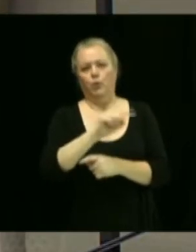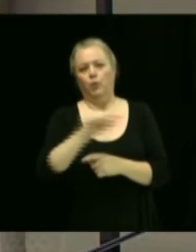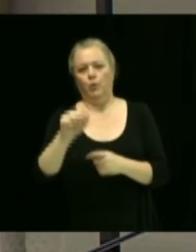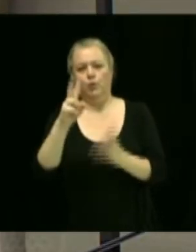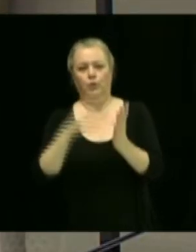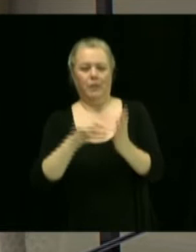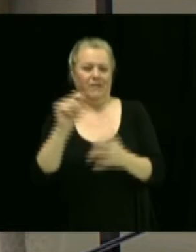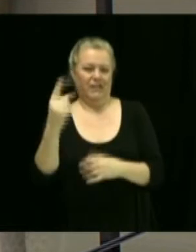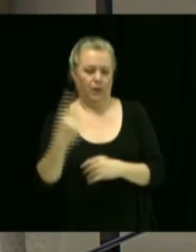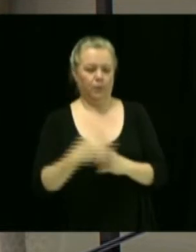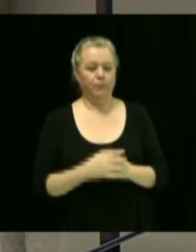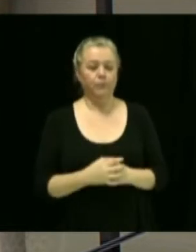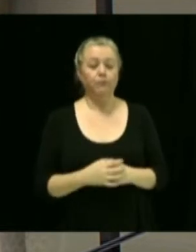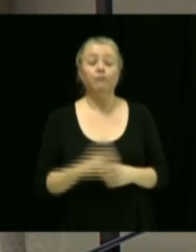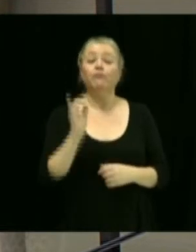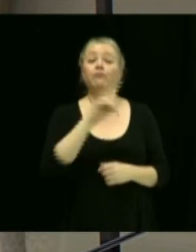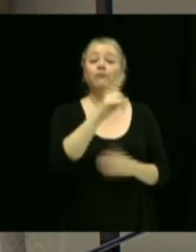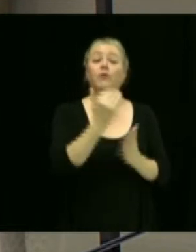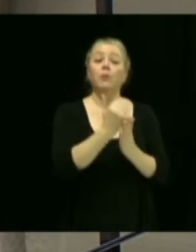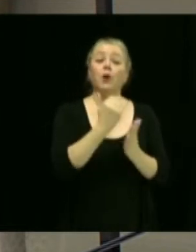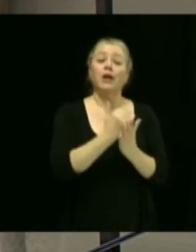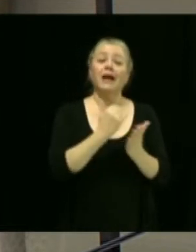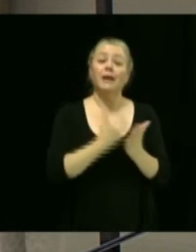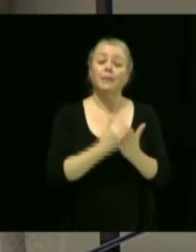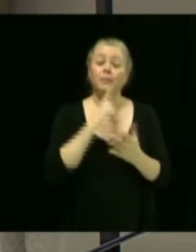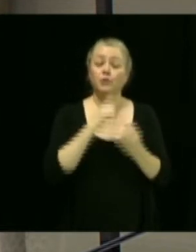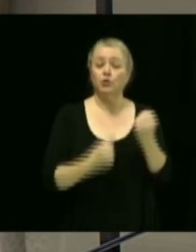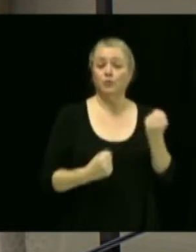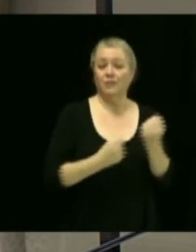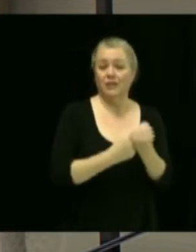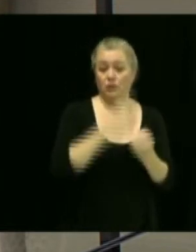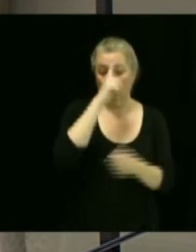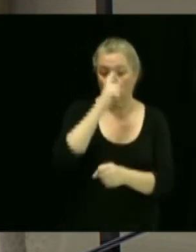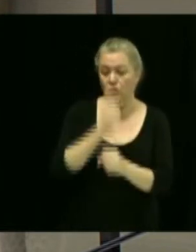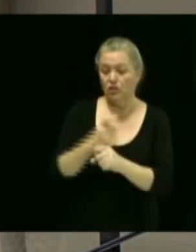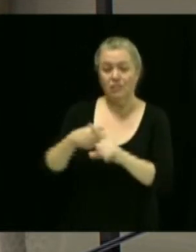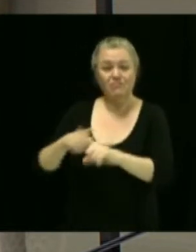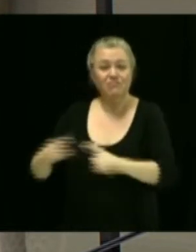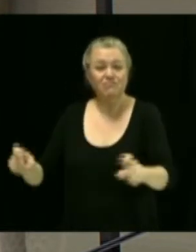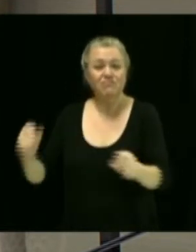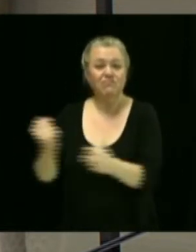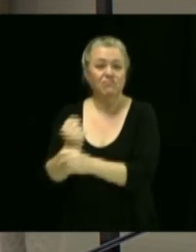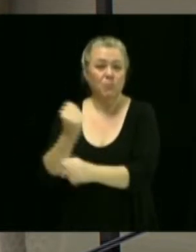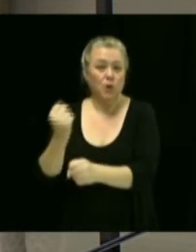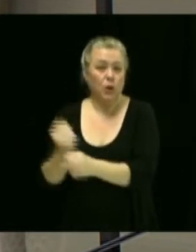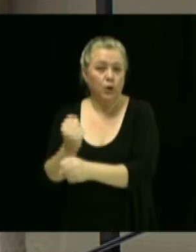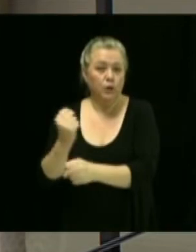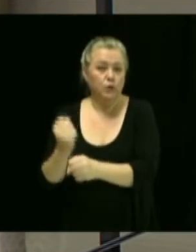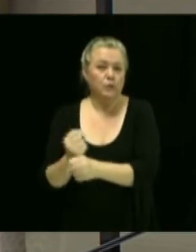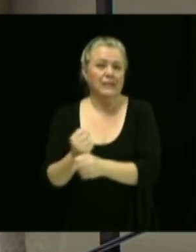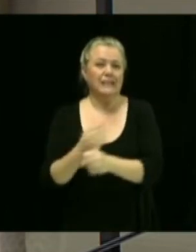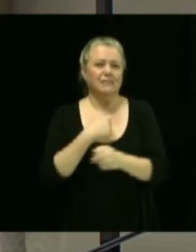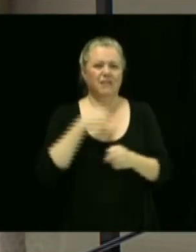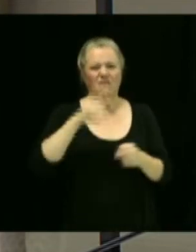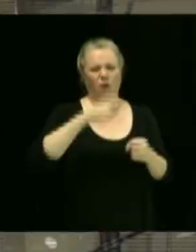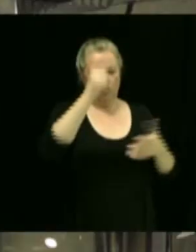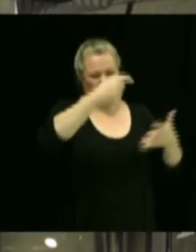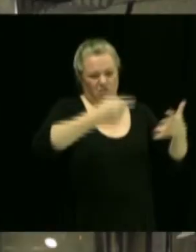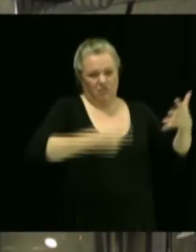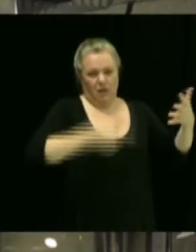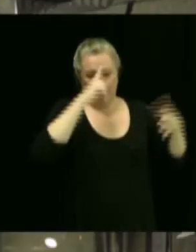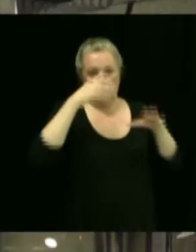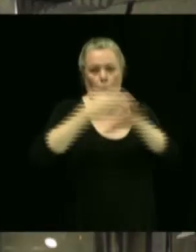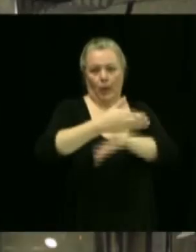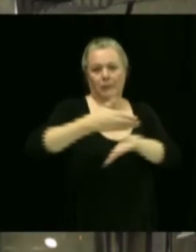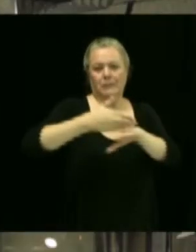programme de subvention pour l'achat de produits de manière à modifier certains critères d'admissibilité à la subvention. Ça me fait